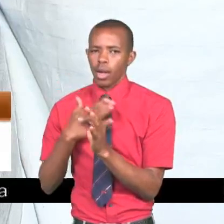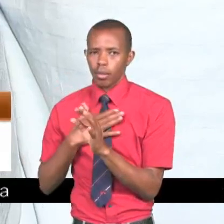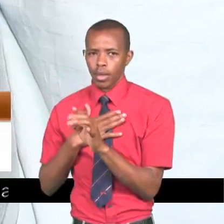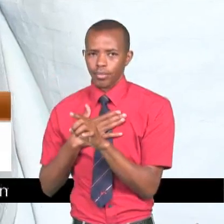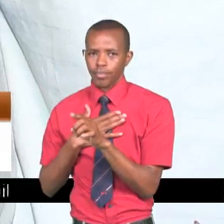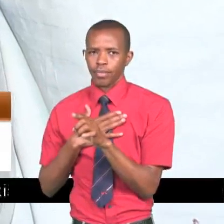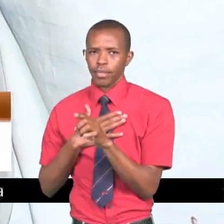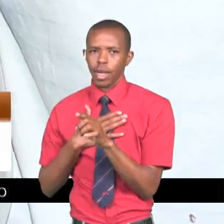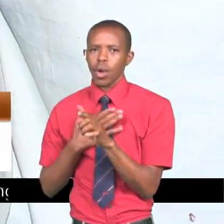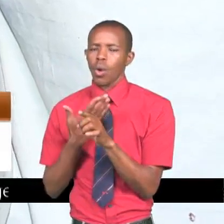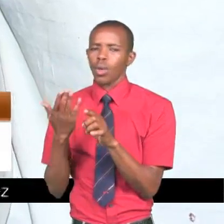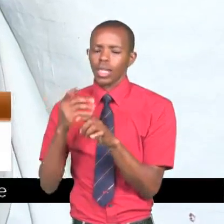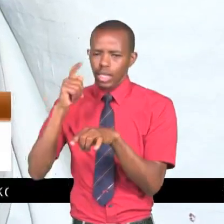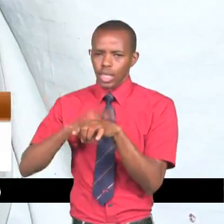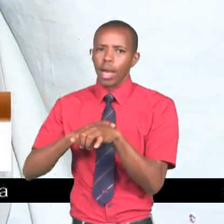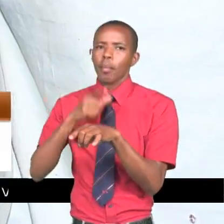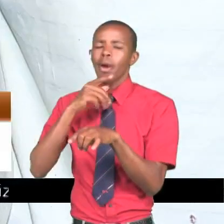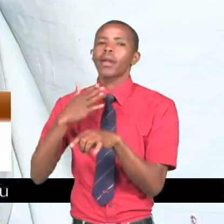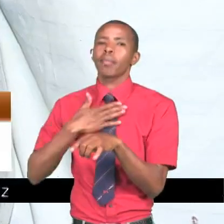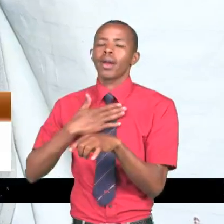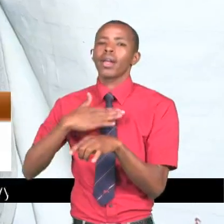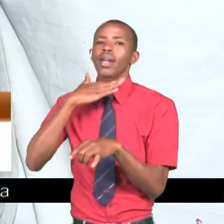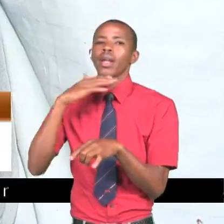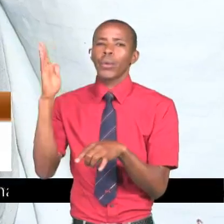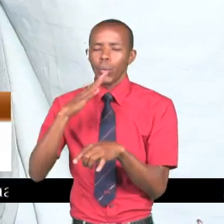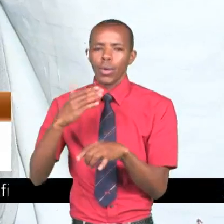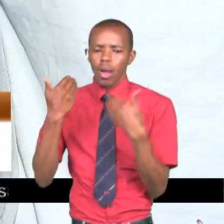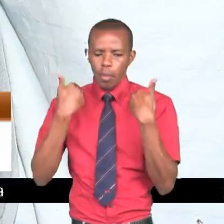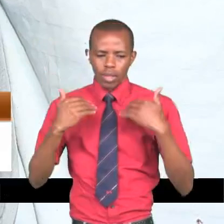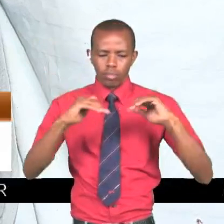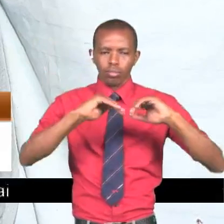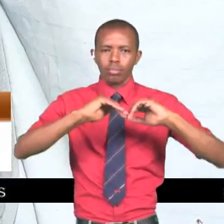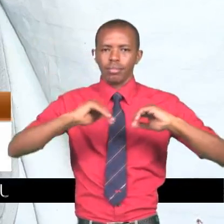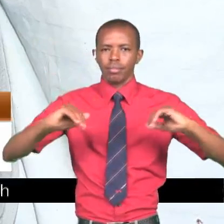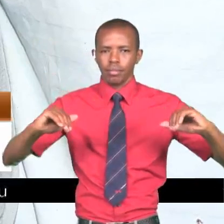Benye mze wangu alipasi. Mije ikantenga. Nona?